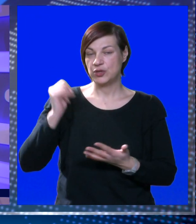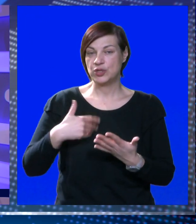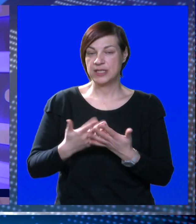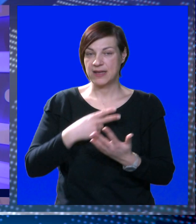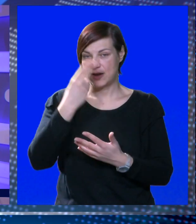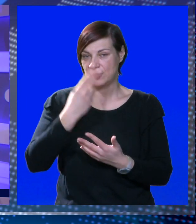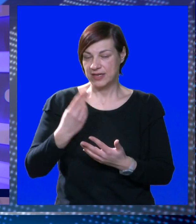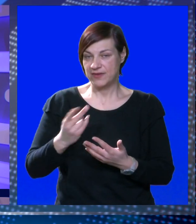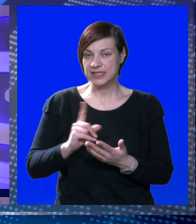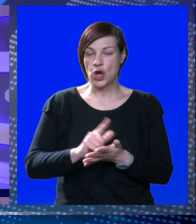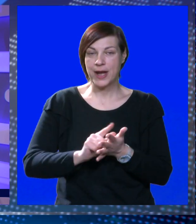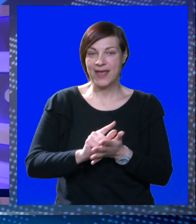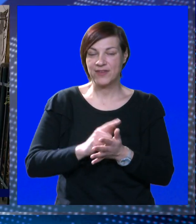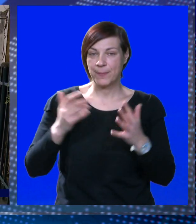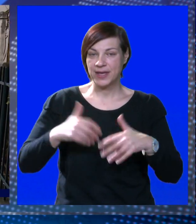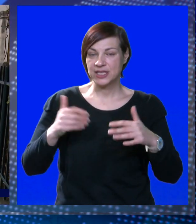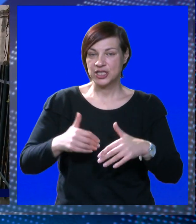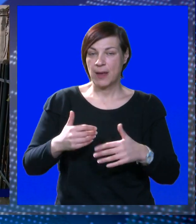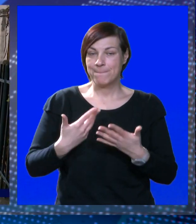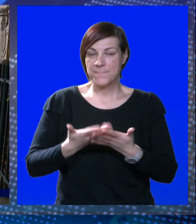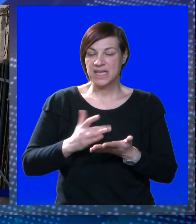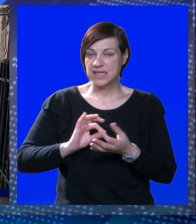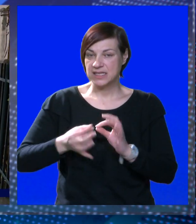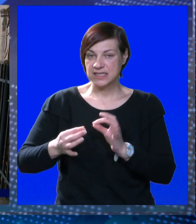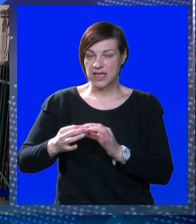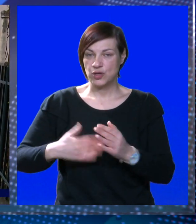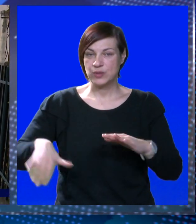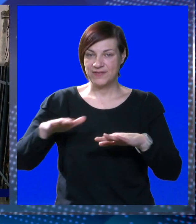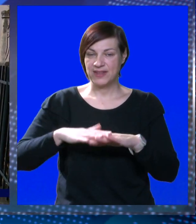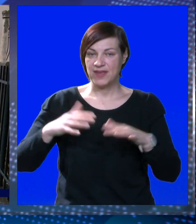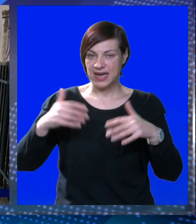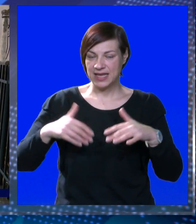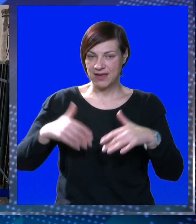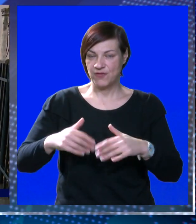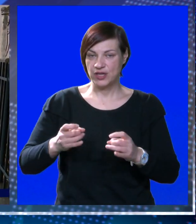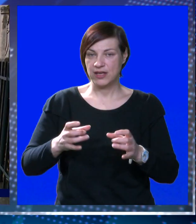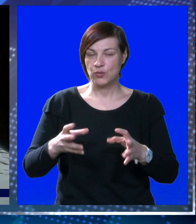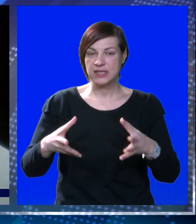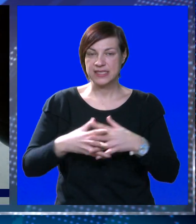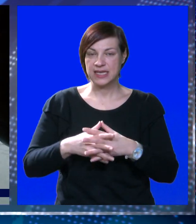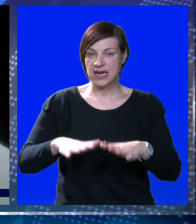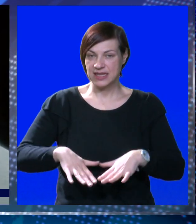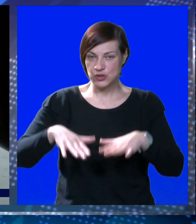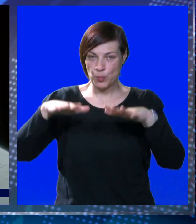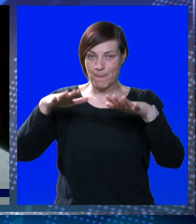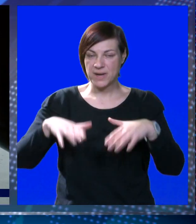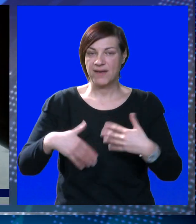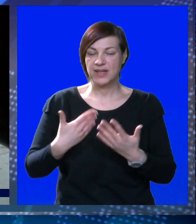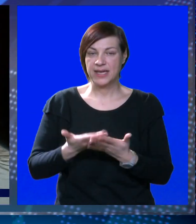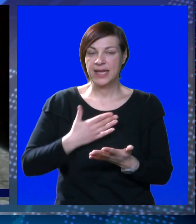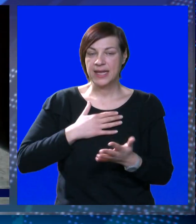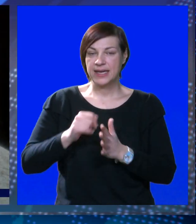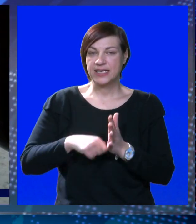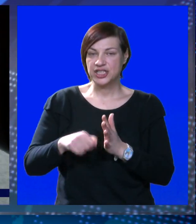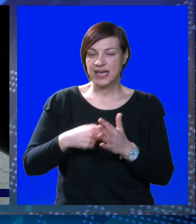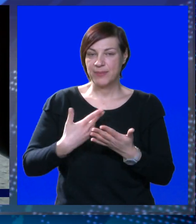sinoć je zahvatilo grmljevinsko nevrijeme. Kiša pada gotovo bez prestanka, a uslijed velike količine vode ulice grada ponovno su poplavljene.